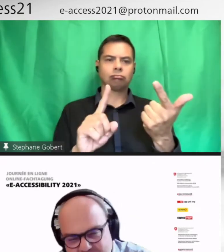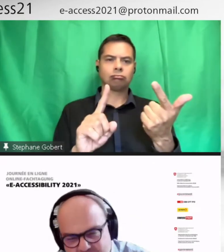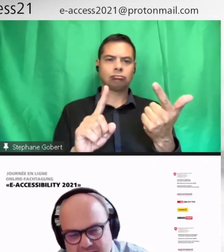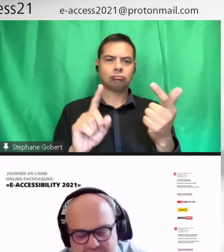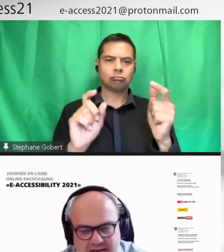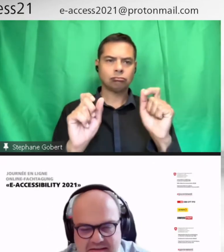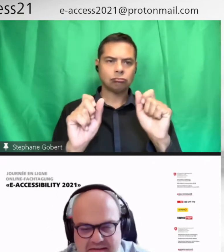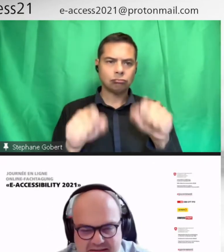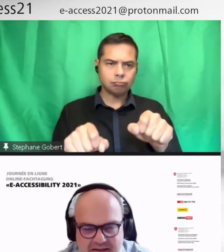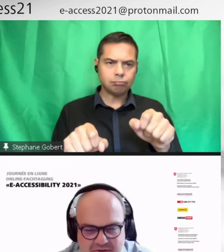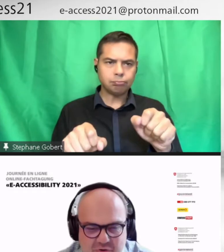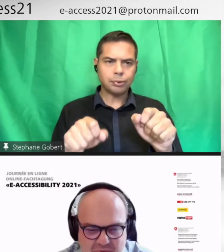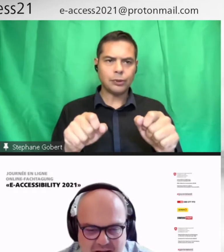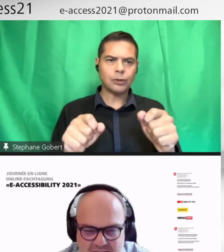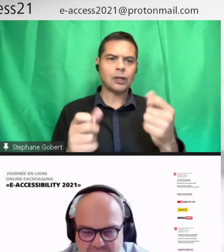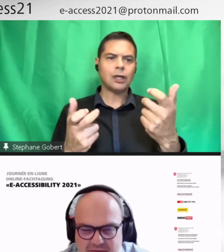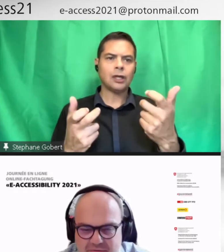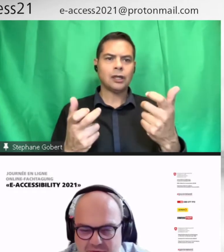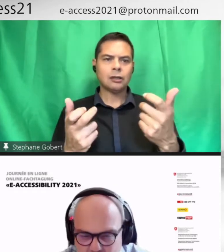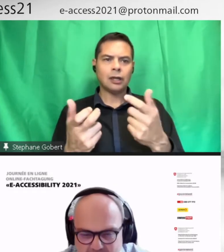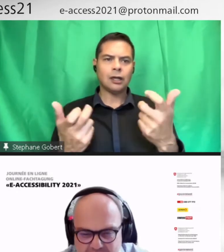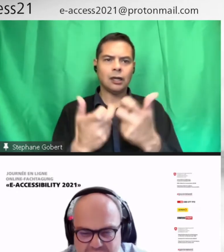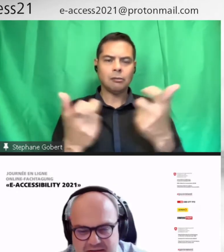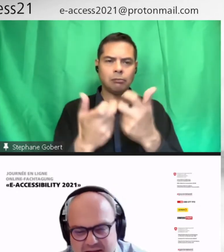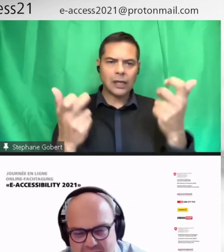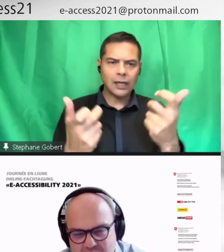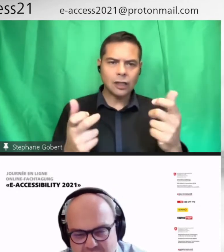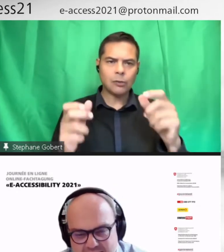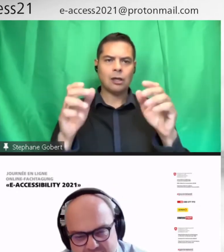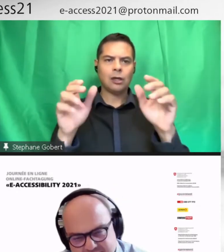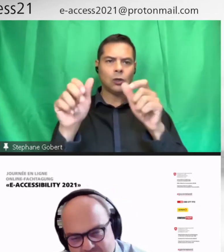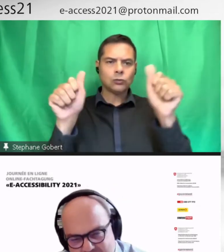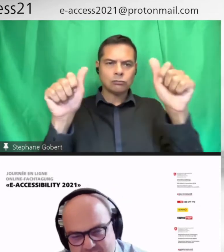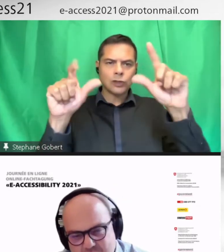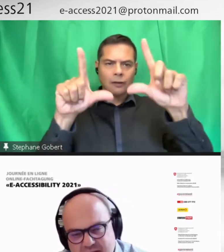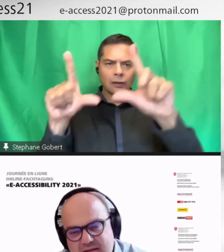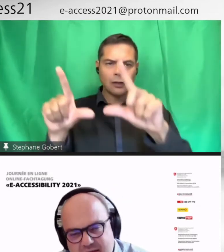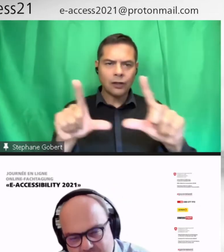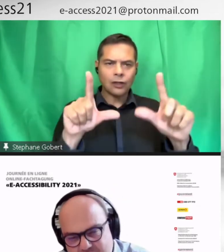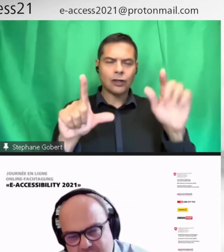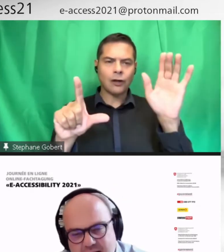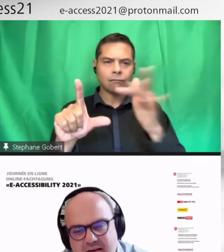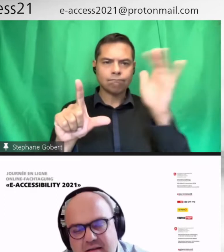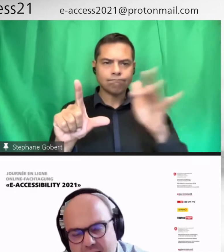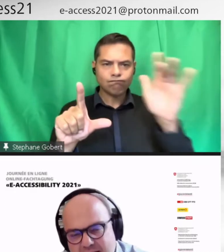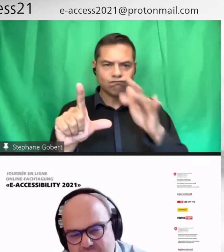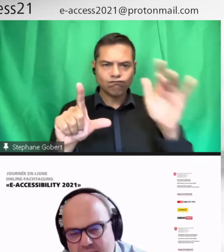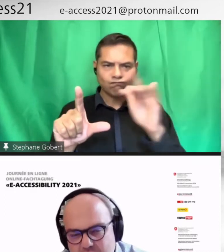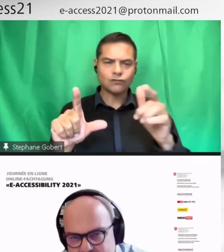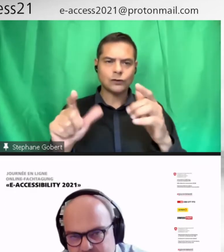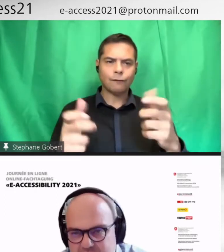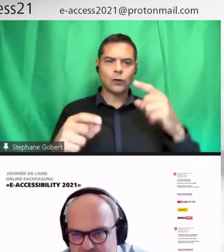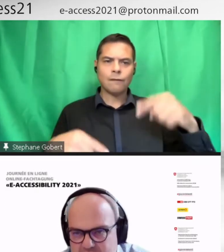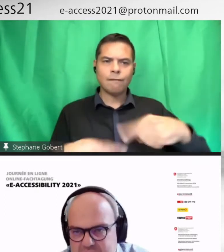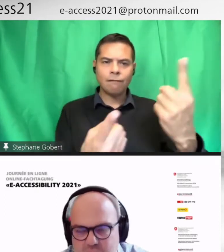dessiner son chemin à travers des photographies de gare où on voulait aller. Et puis, il y l'application inclusif